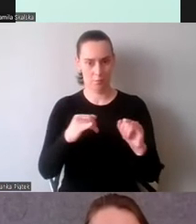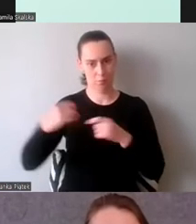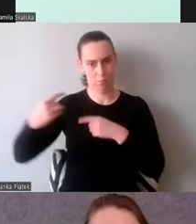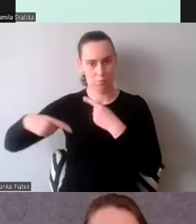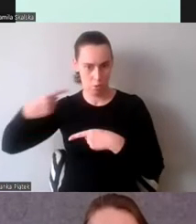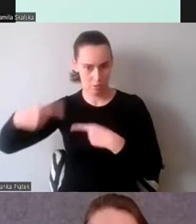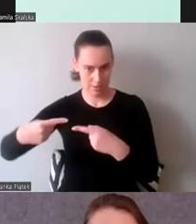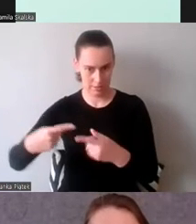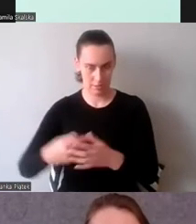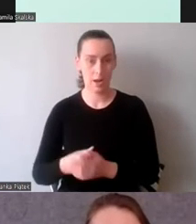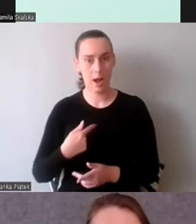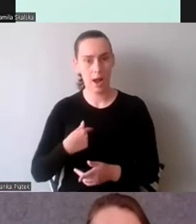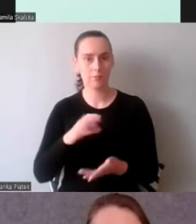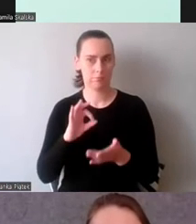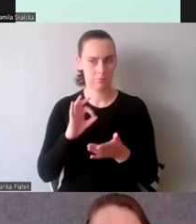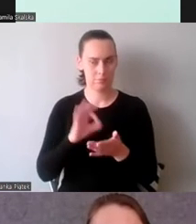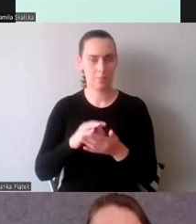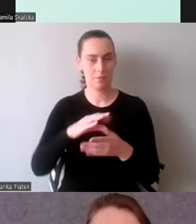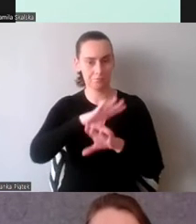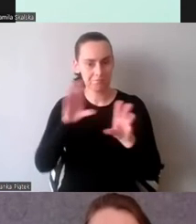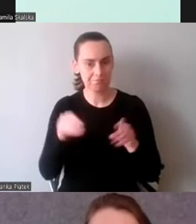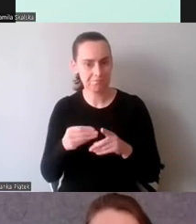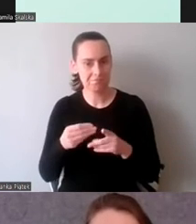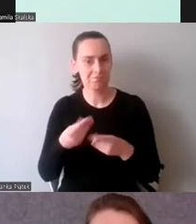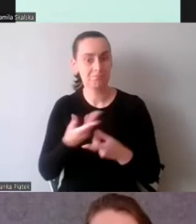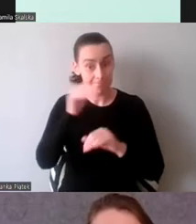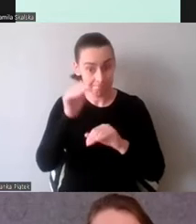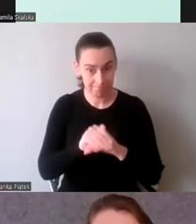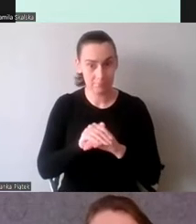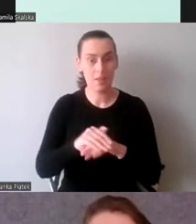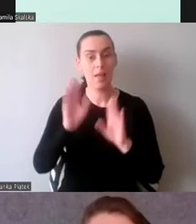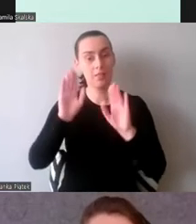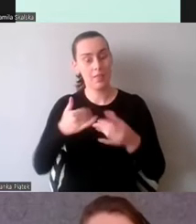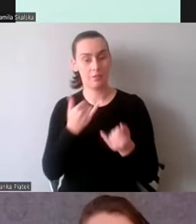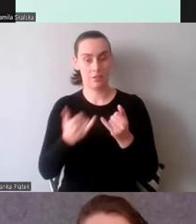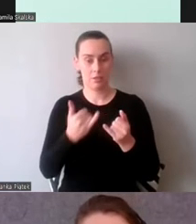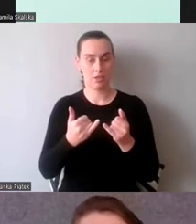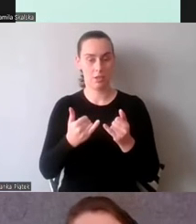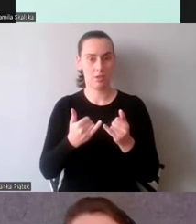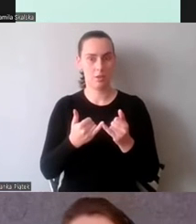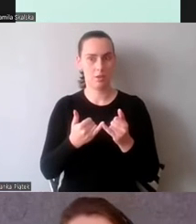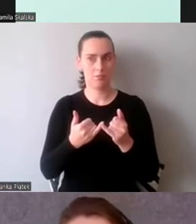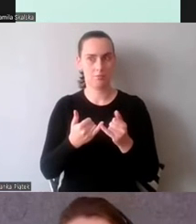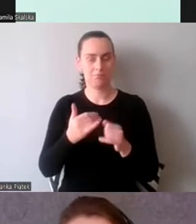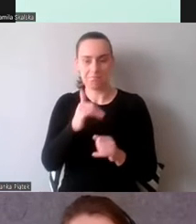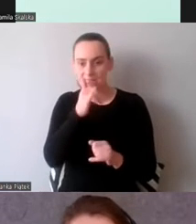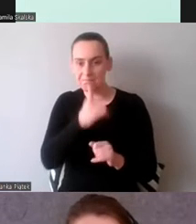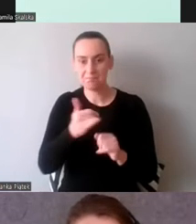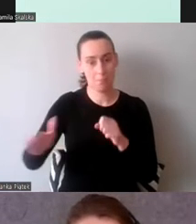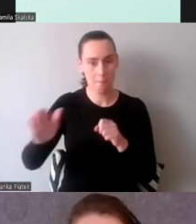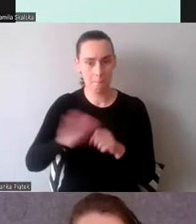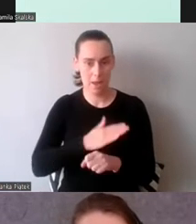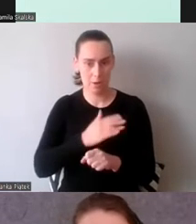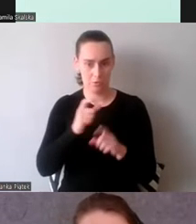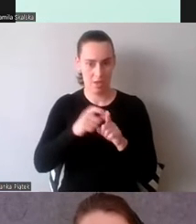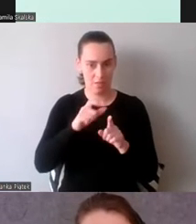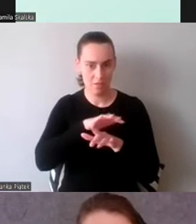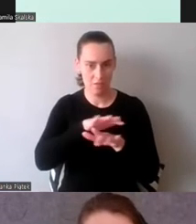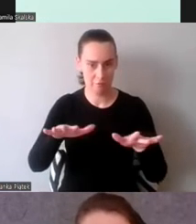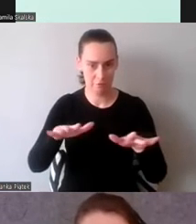że wszyscy tutaj się zgodzimy, że nawet jeśli nie jesteśmy w pełni zdefiniować tych procesów i nawet jeśli nie znamy ich wszystkich,